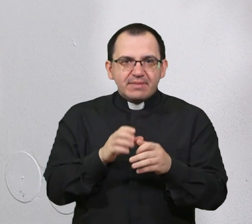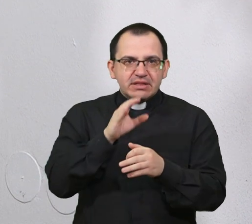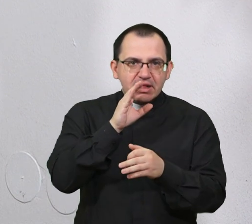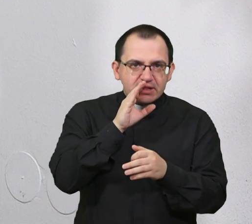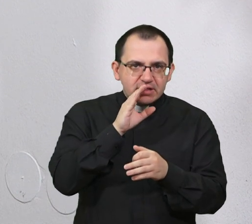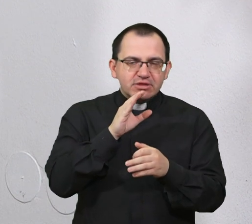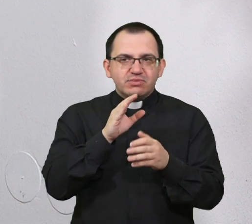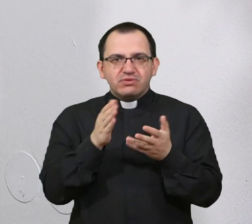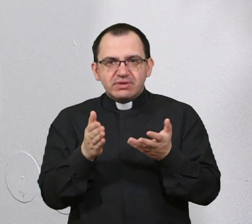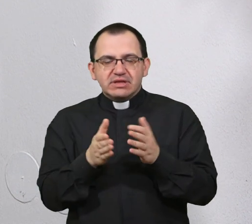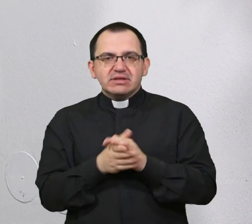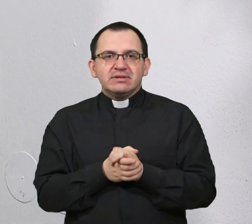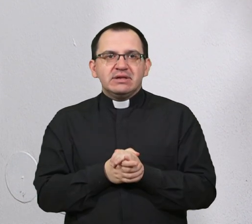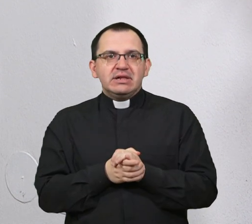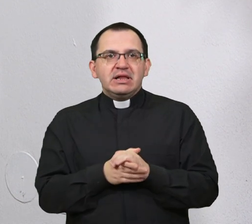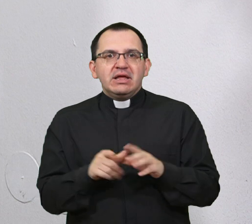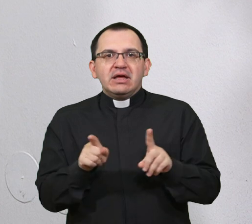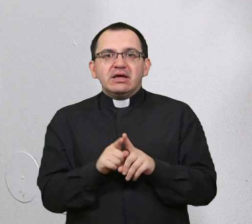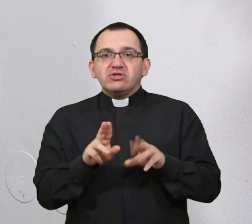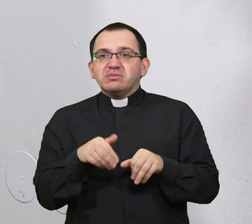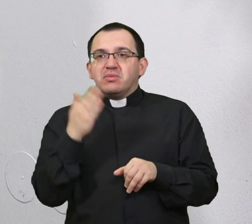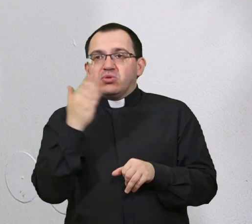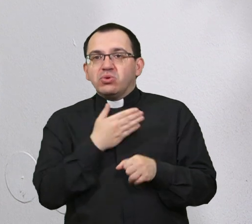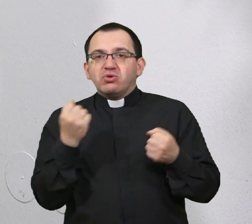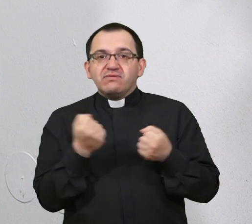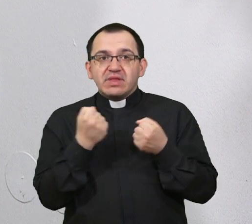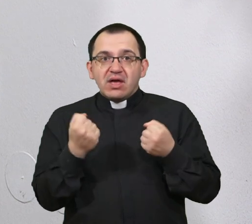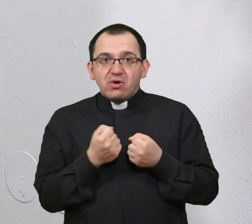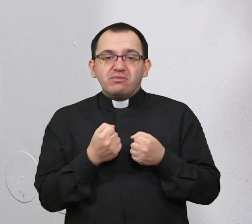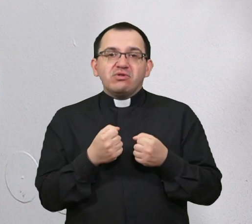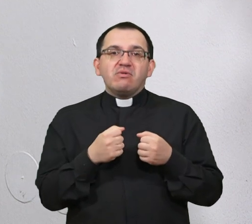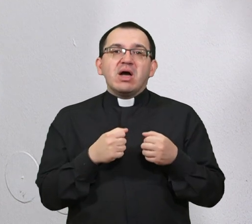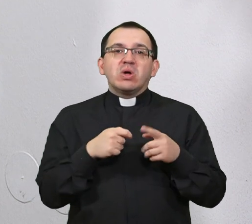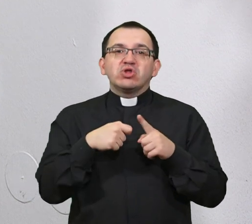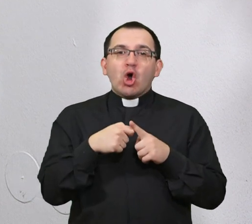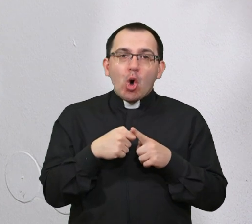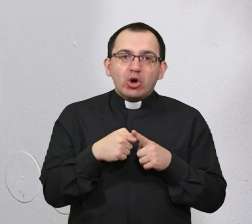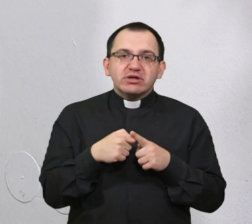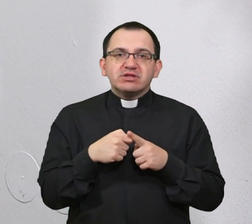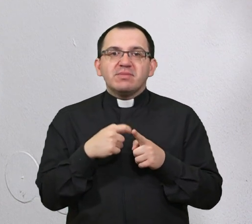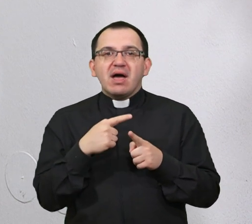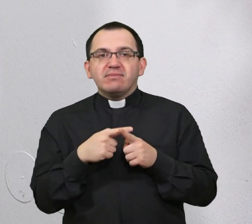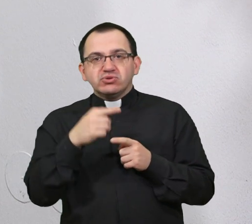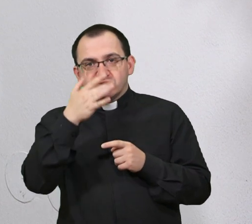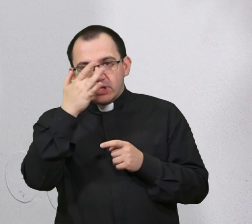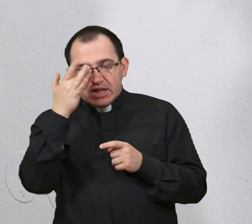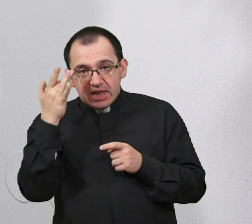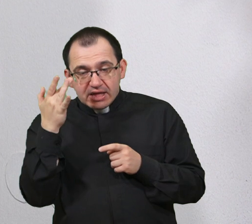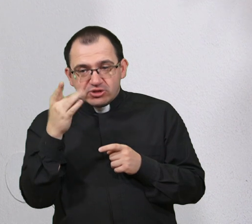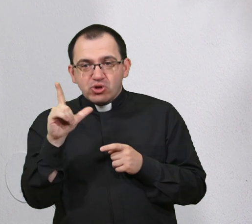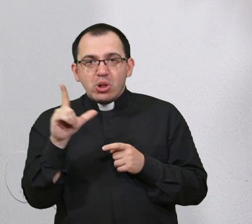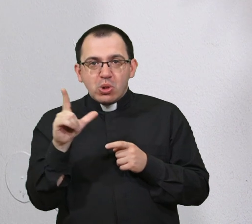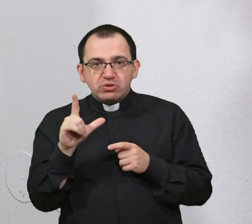imamo duhovne obnove kroz korizmu, duhovnu obnovu u